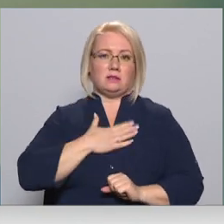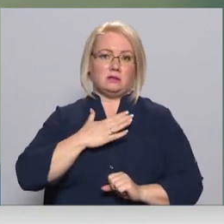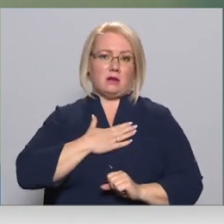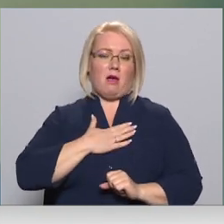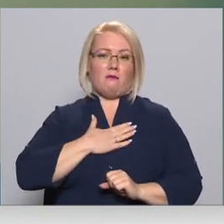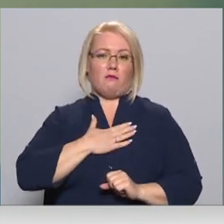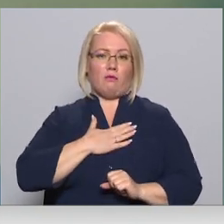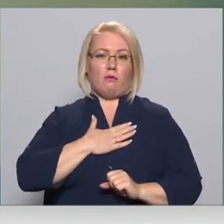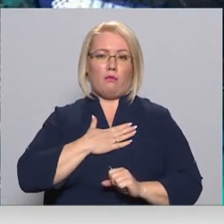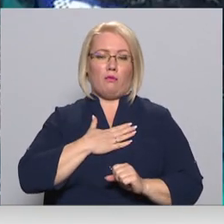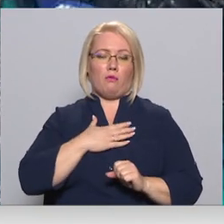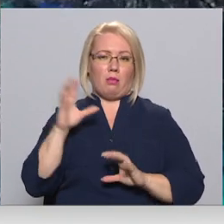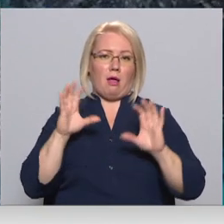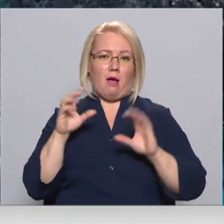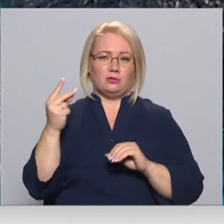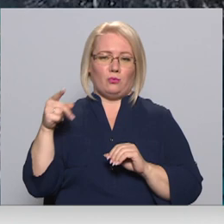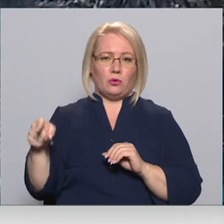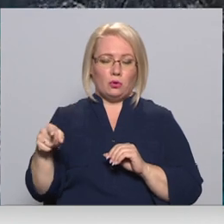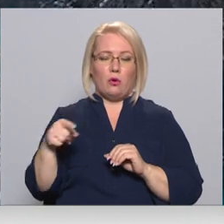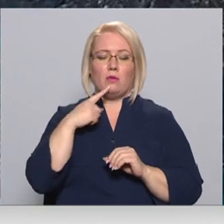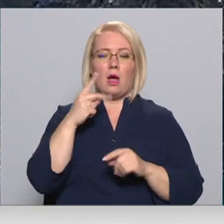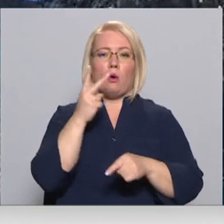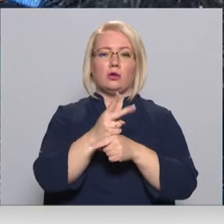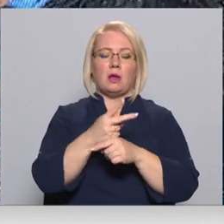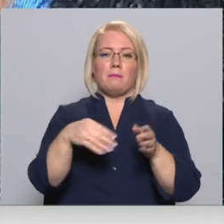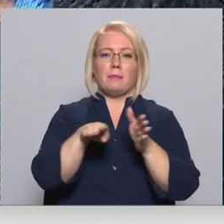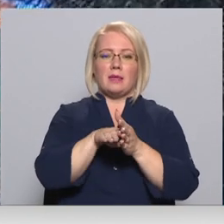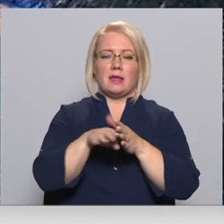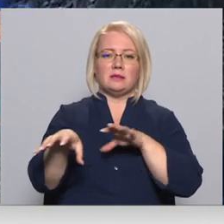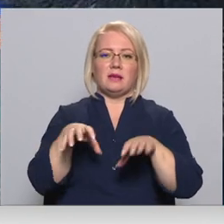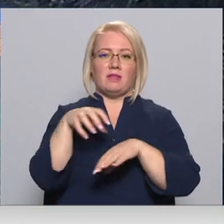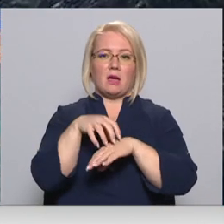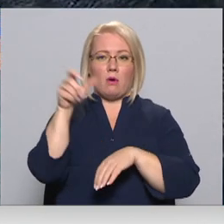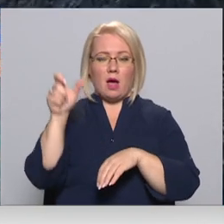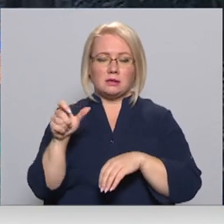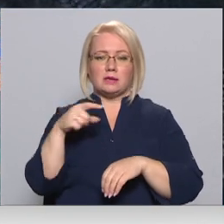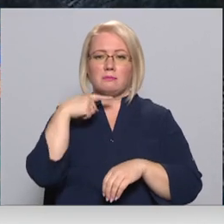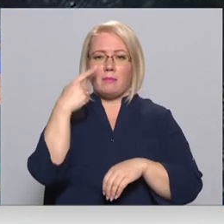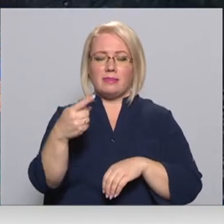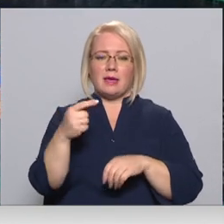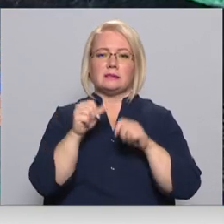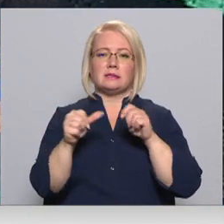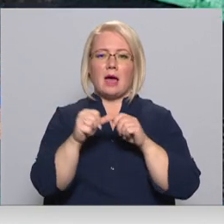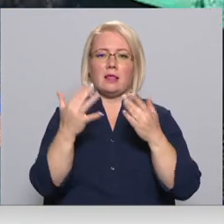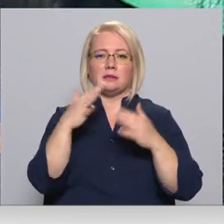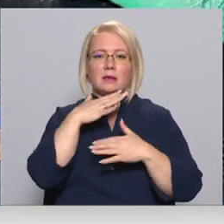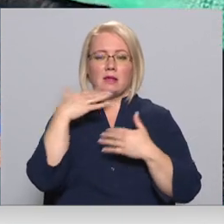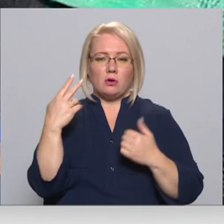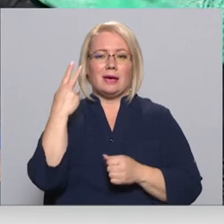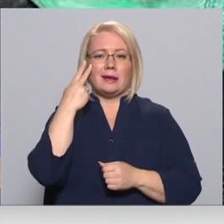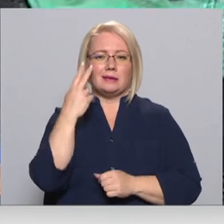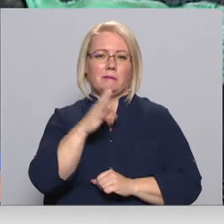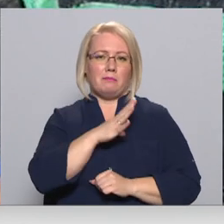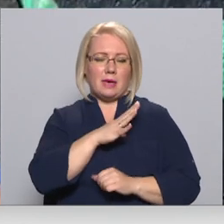savu sugas brāli. Operācijā piedalījās arī veterināra ārsts, kurš palīdzēja noteikti zāļu devu, bet risks pastāvēja.